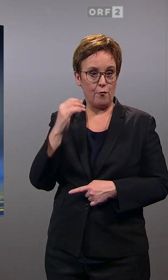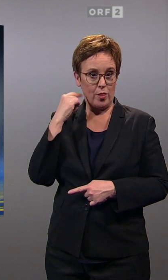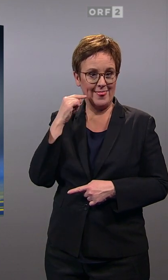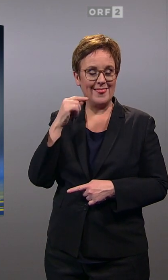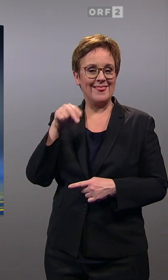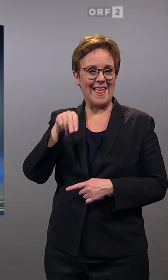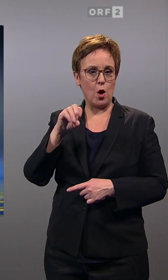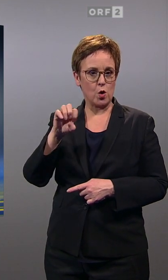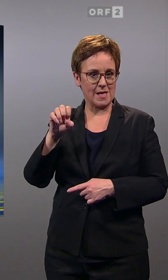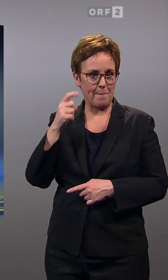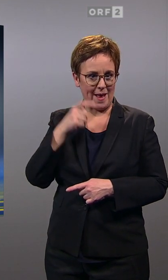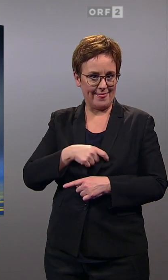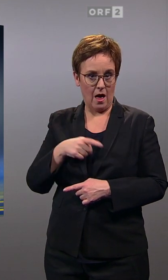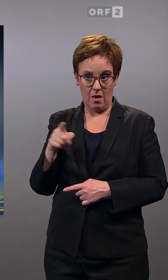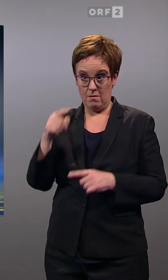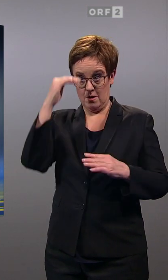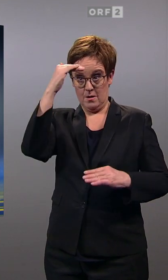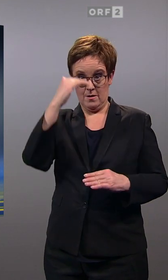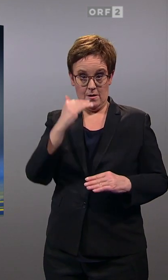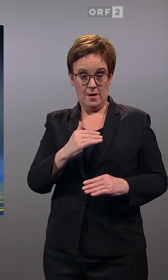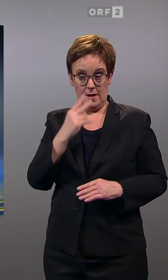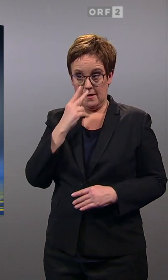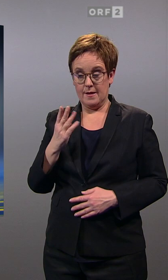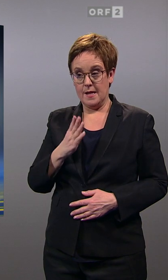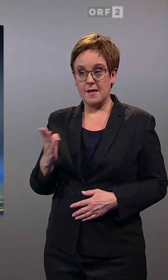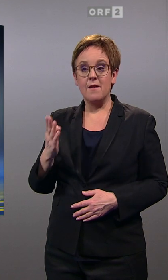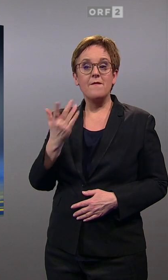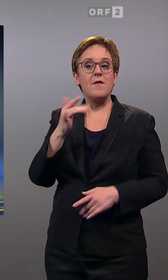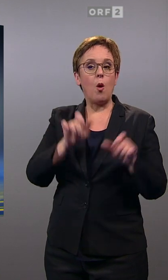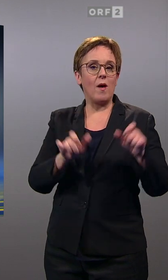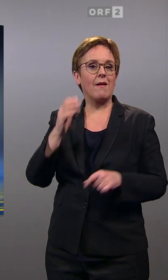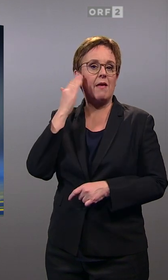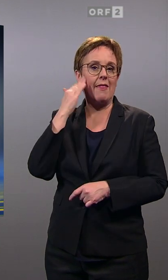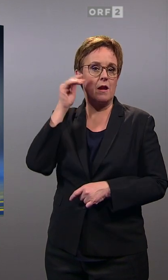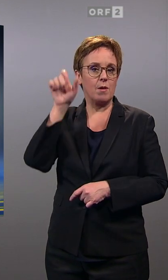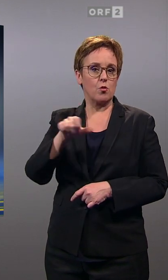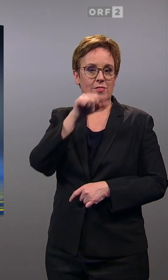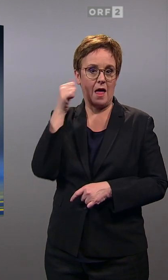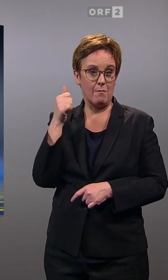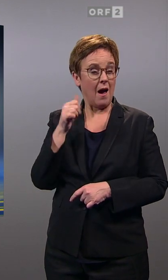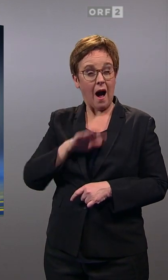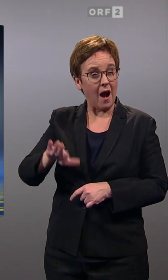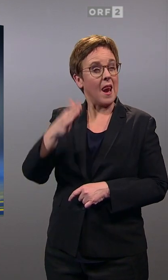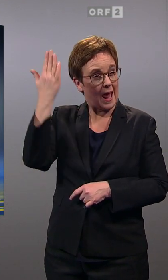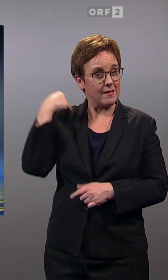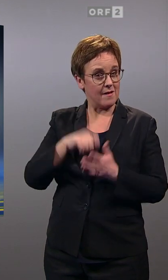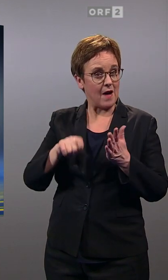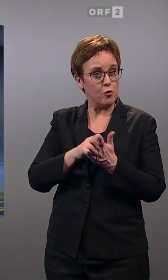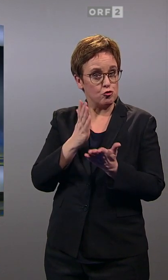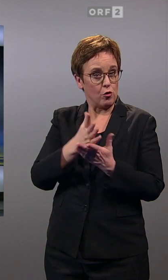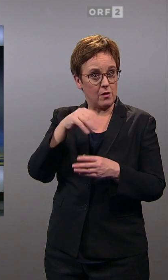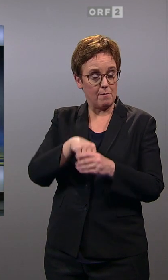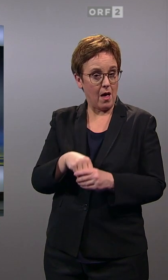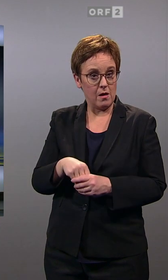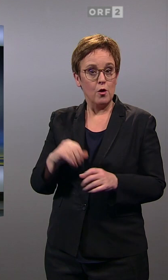am unteren Rand des Schaubildes in der Zeile der Neos. Also sind alle schon einmal bei einer Landtagswahl angetreten und doch